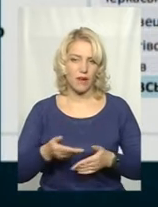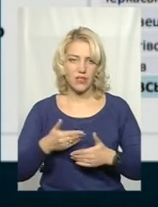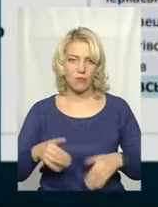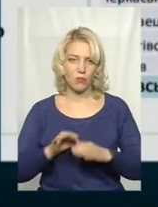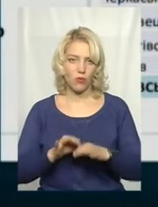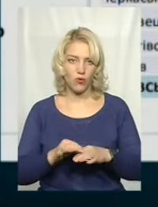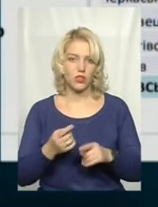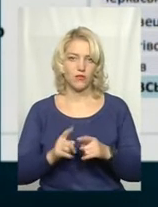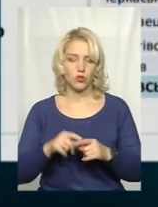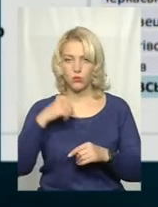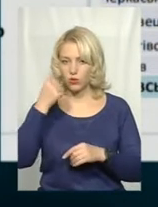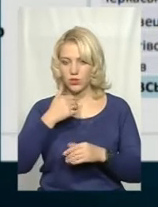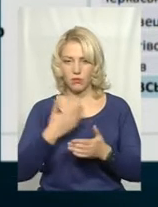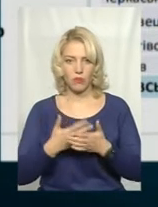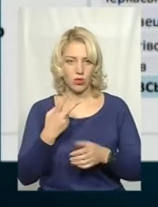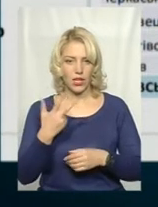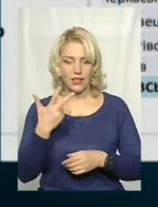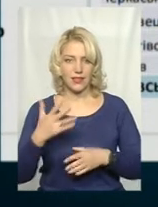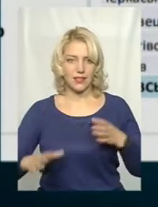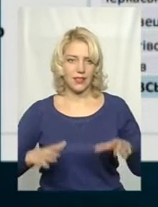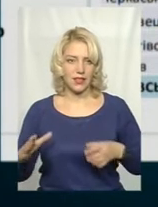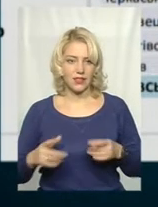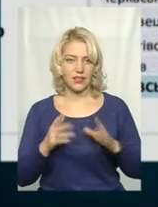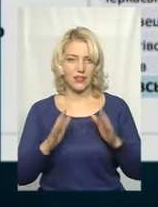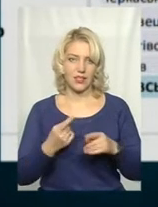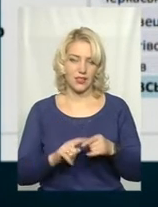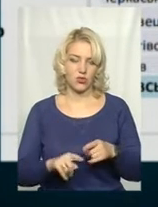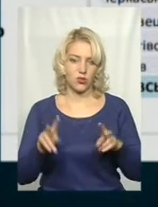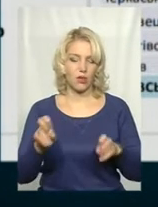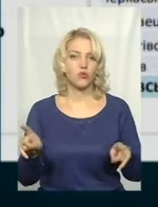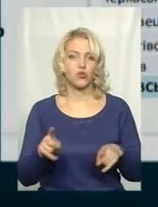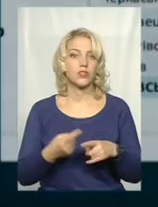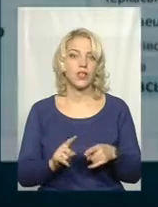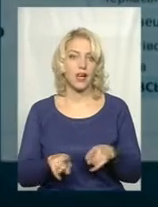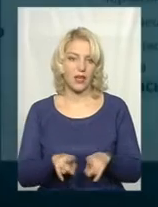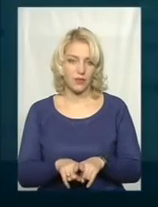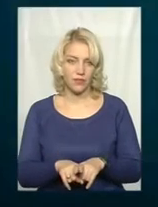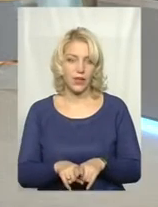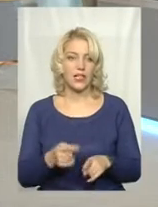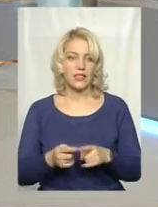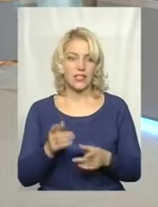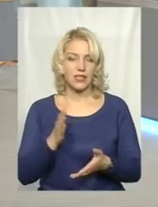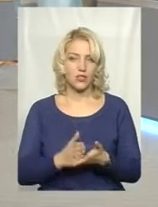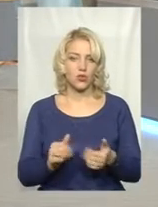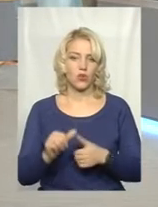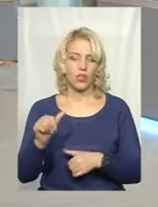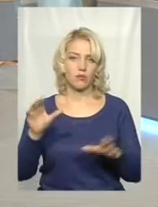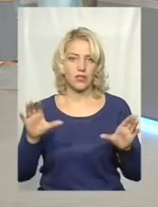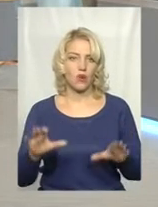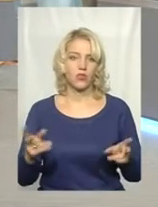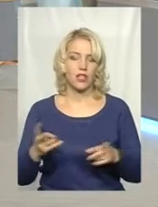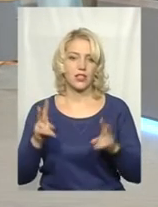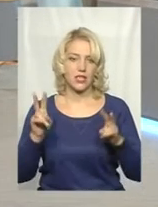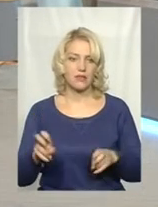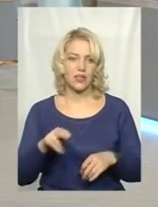вже в цьому році, мабуть, що три тренінги тільки на цю тему. Що це таке? Це існує окремий закон, який так і